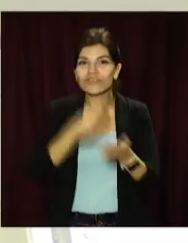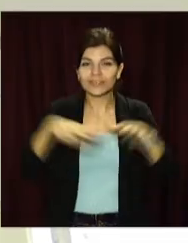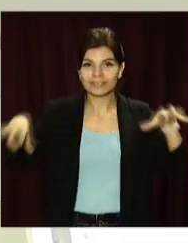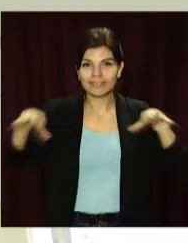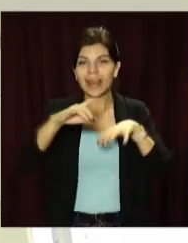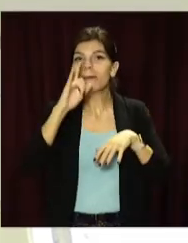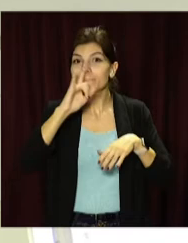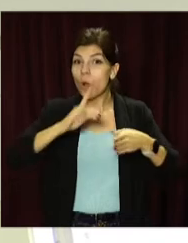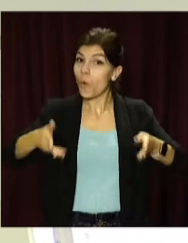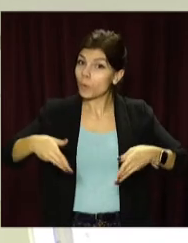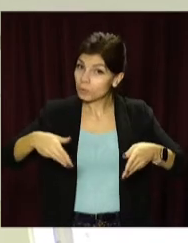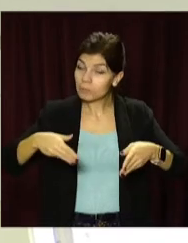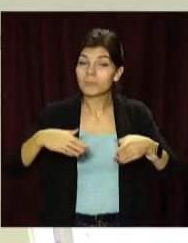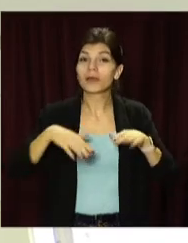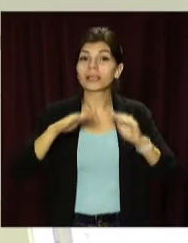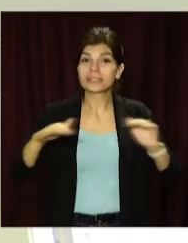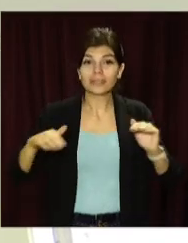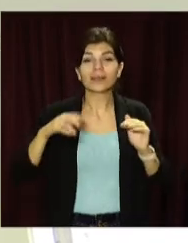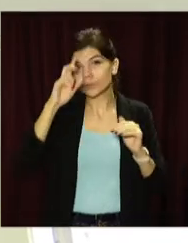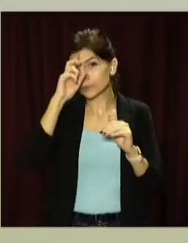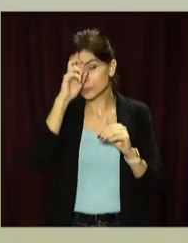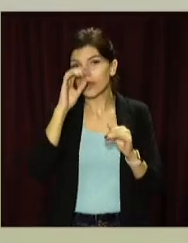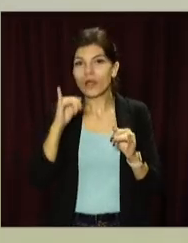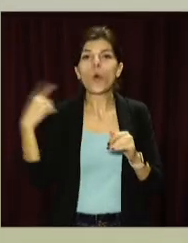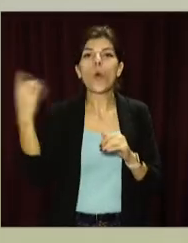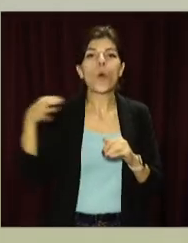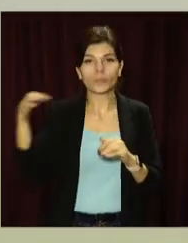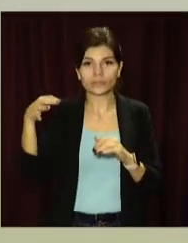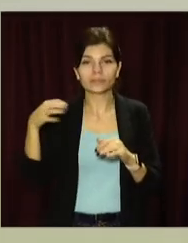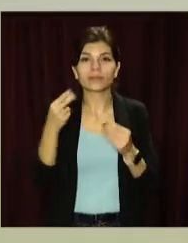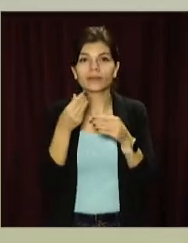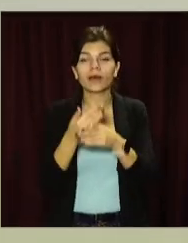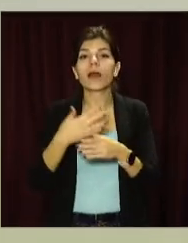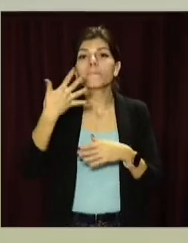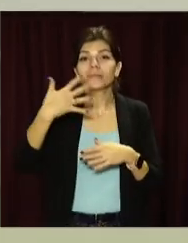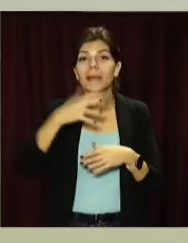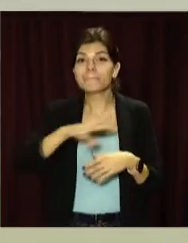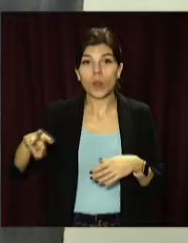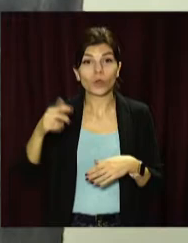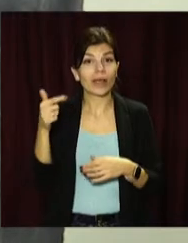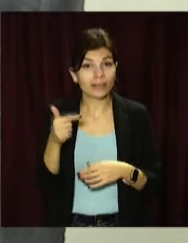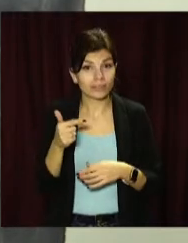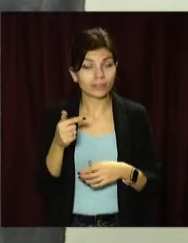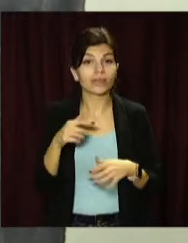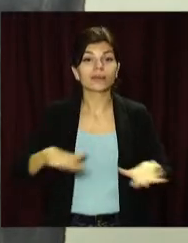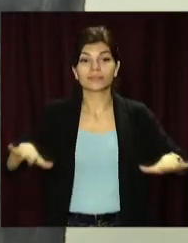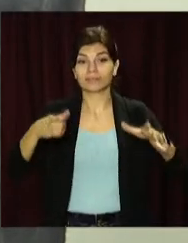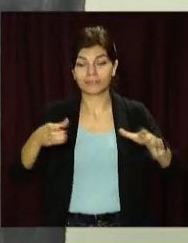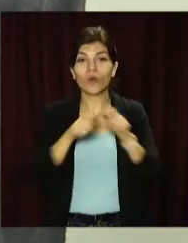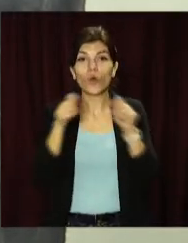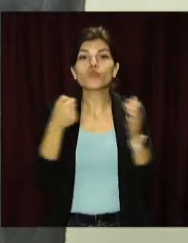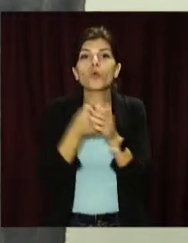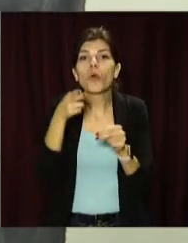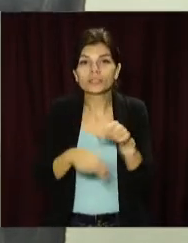майданчик та міні-город. Дитсадок будували державним та обласним коштом. Його вартість – 50 мільйонів гривень. Заклад